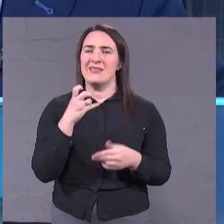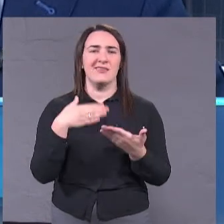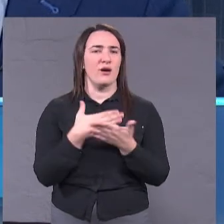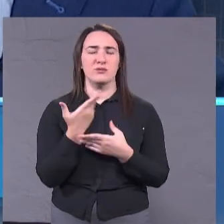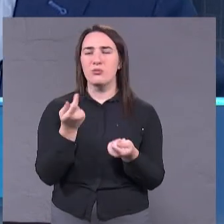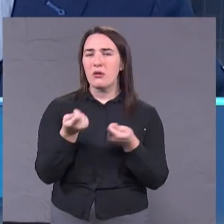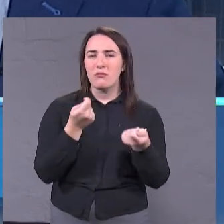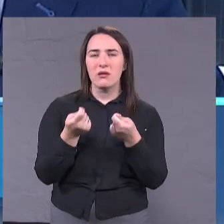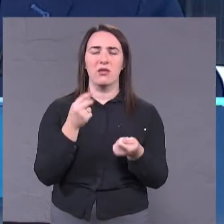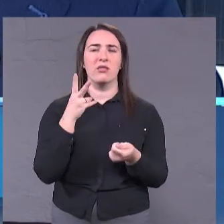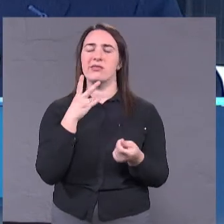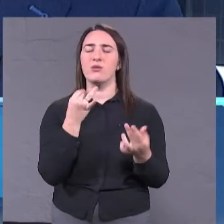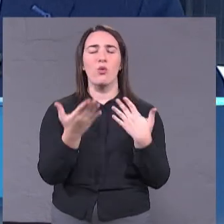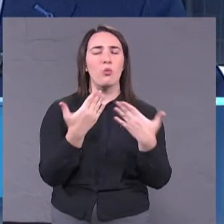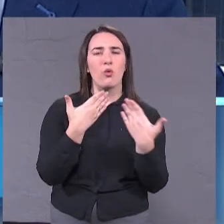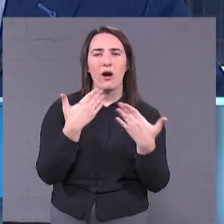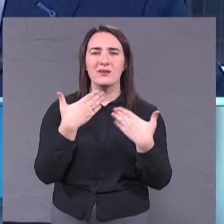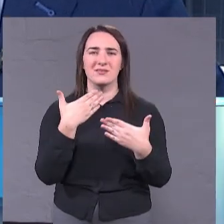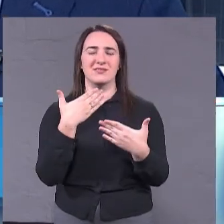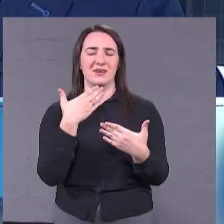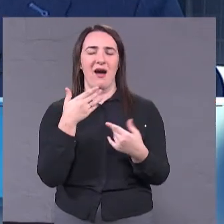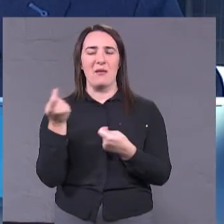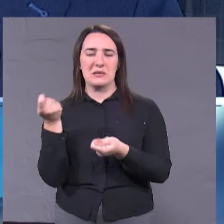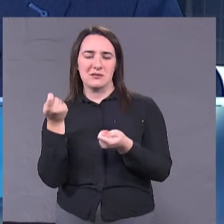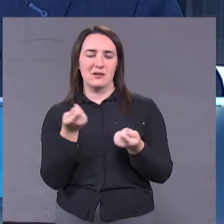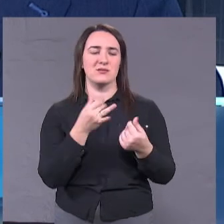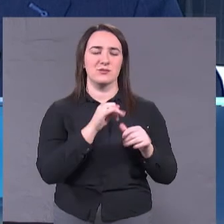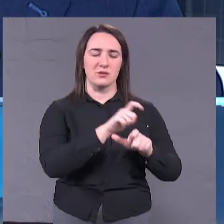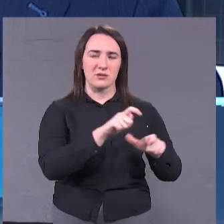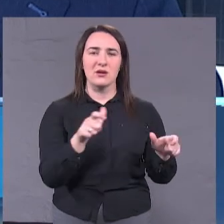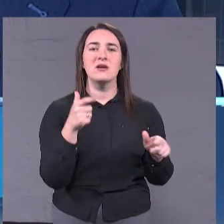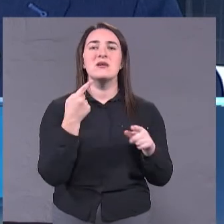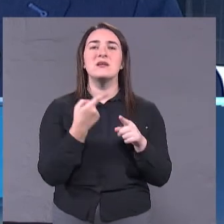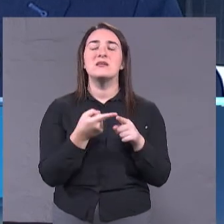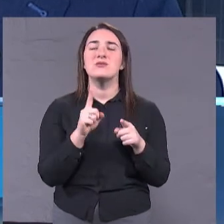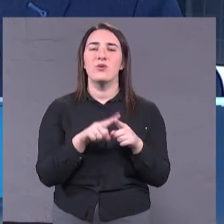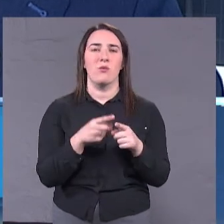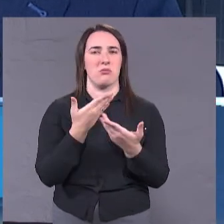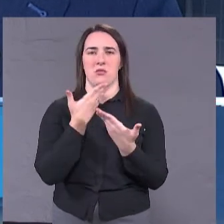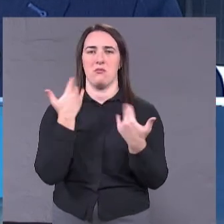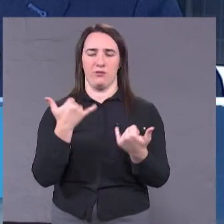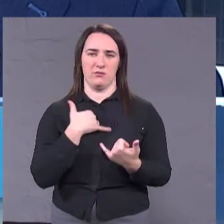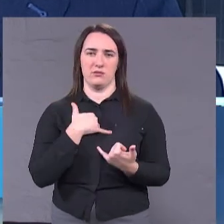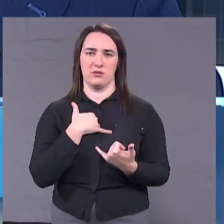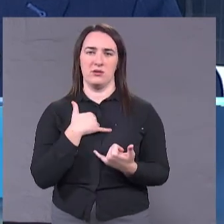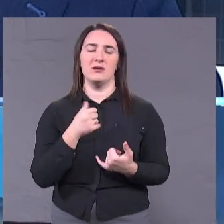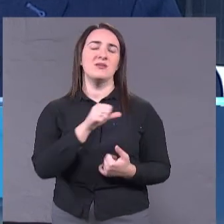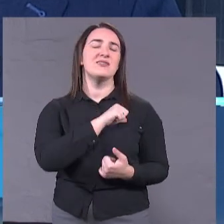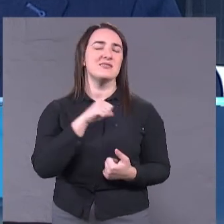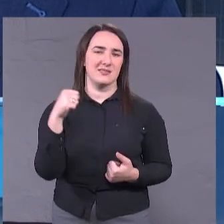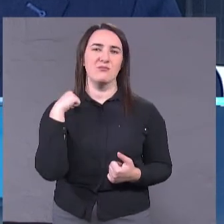коммуникації адміністрації с горожанами. Все це отсутствує. Але і саме головне,